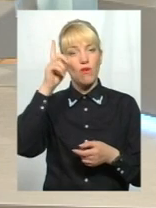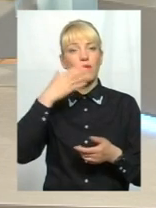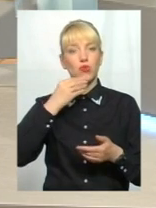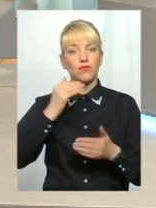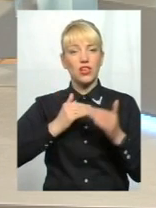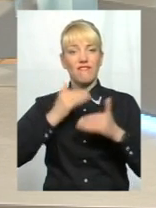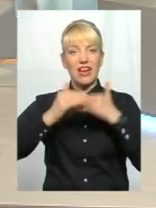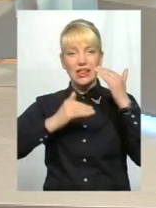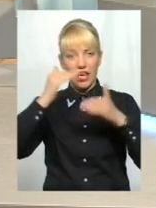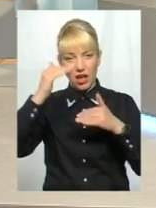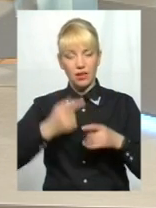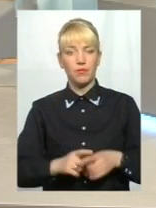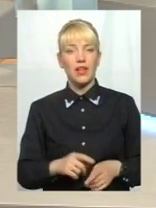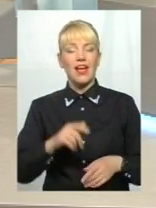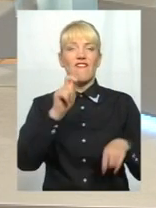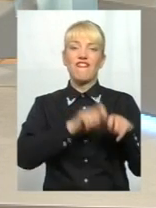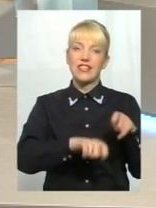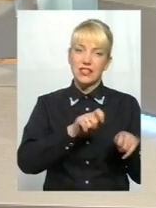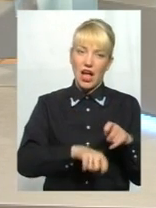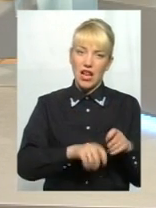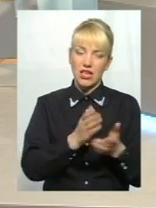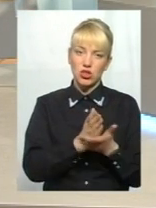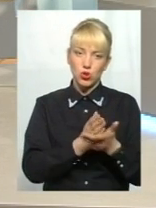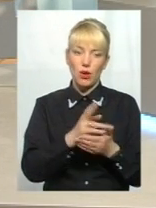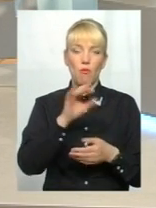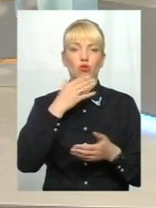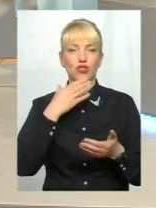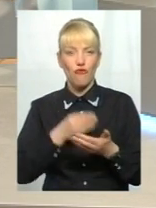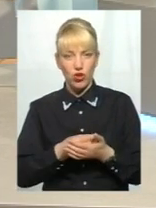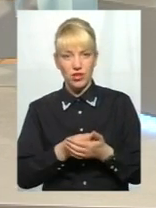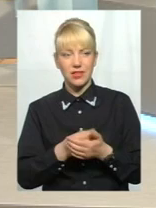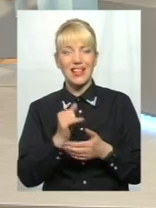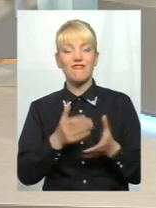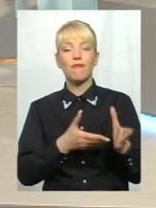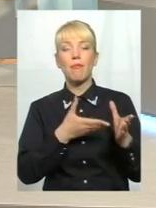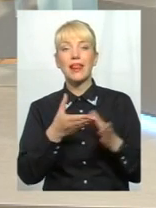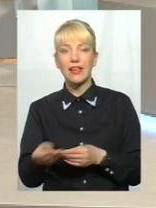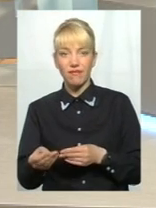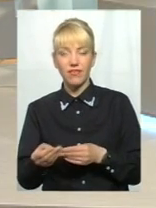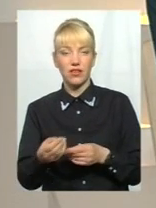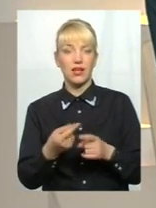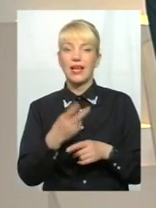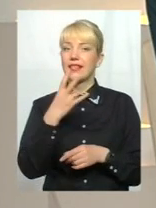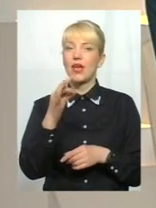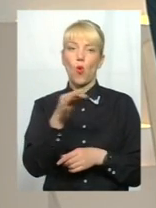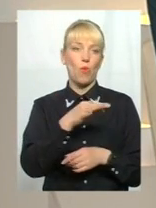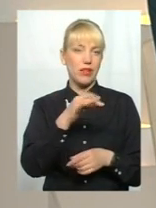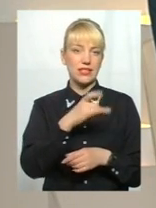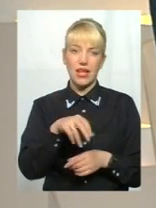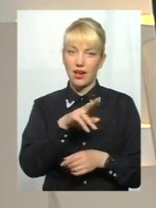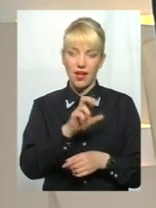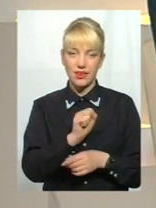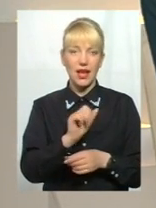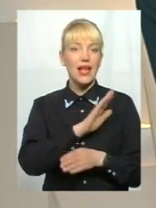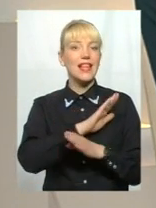Фіскальна служба по своїй вертикалі. І, по суті, впливу ні обласна рада, ні